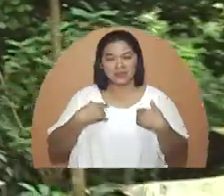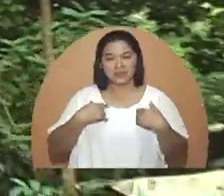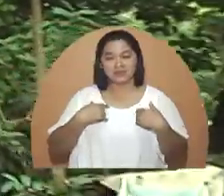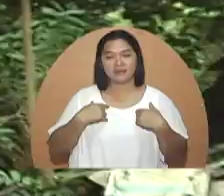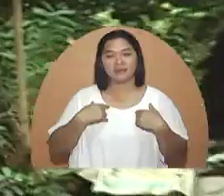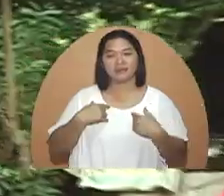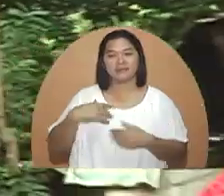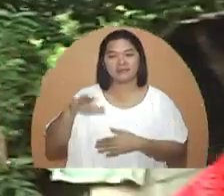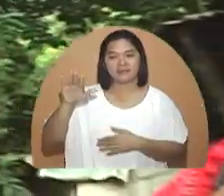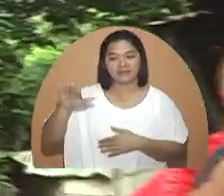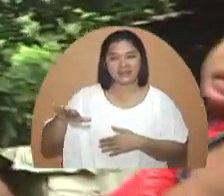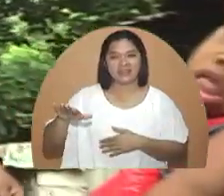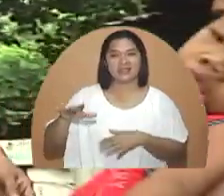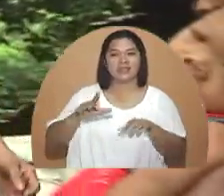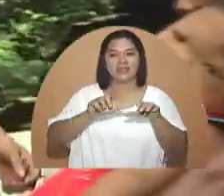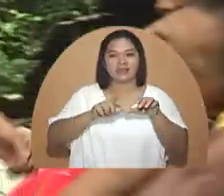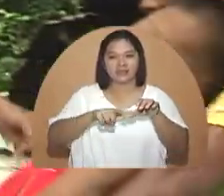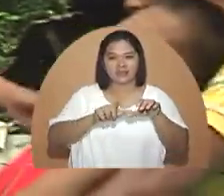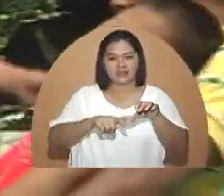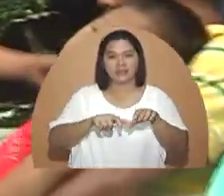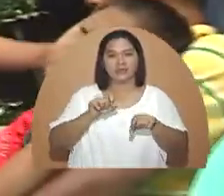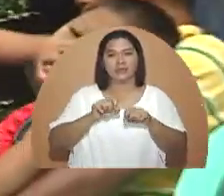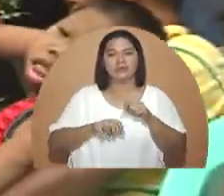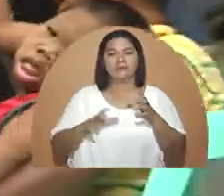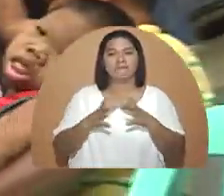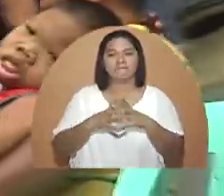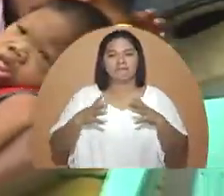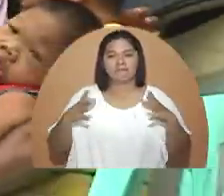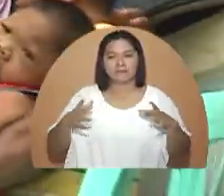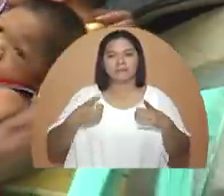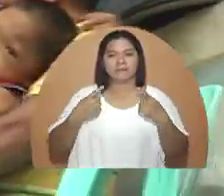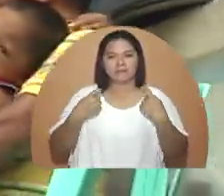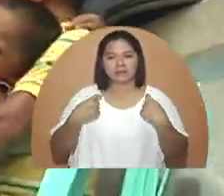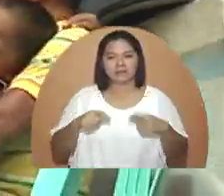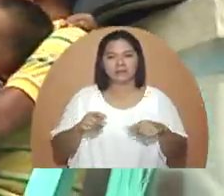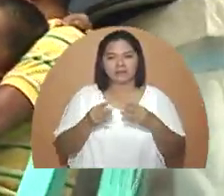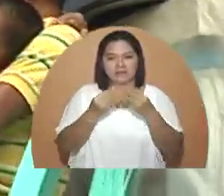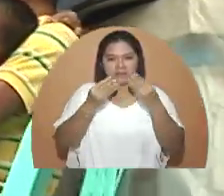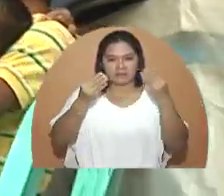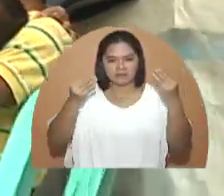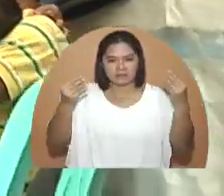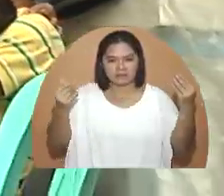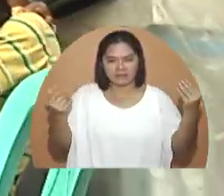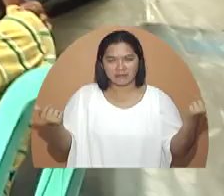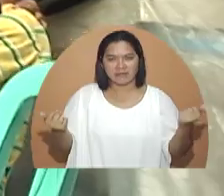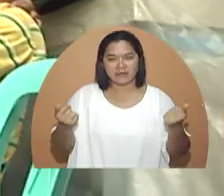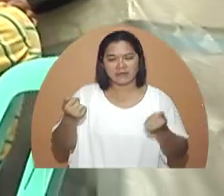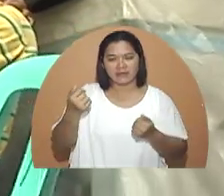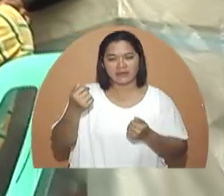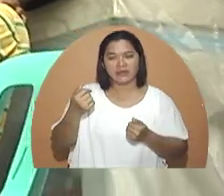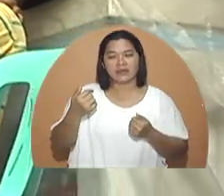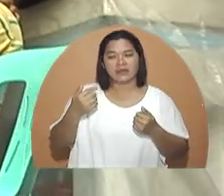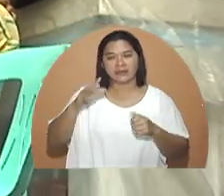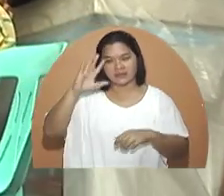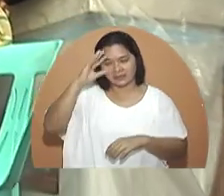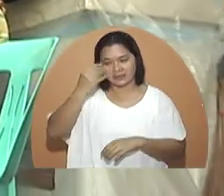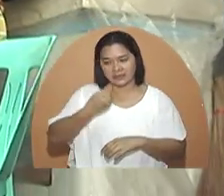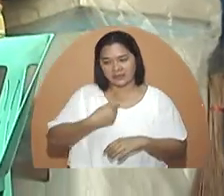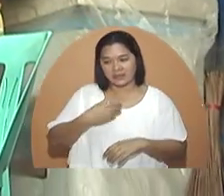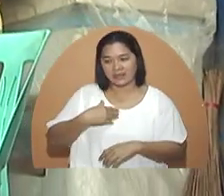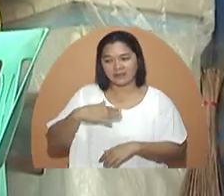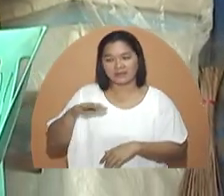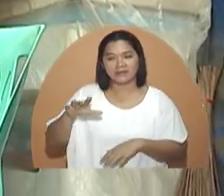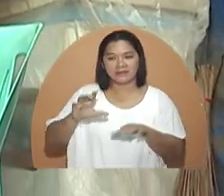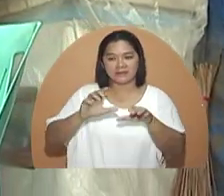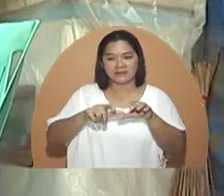Mayro'ng kasi siyang anak na disabled din. Kaya lubos ang kanyang pagsusumikap na gumaling para lamang sa kanyang anak na mayro'ng